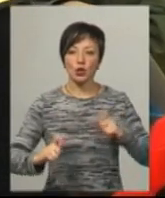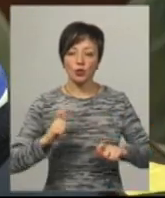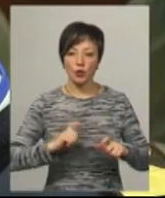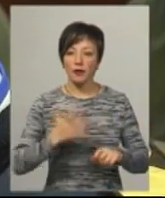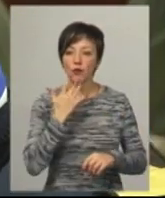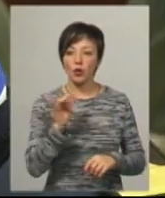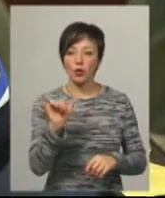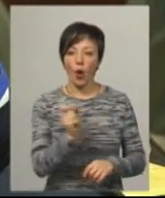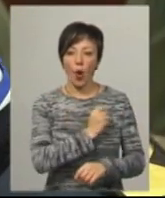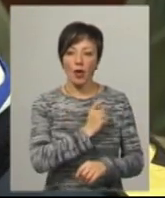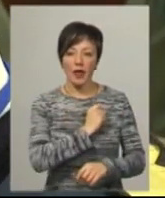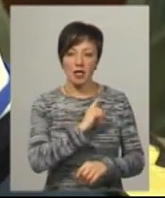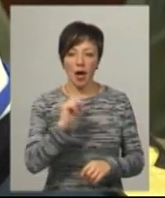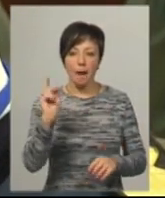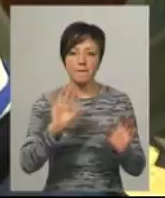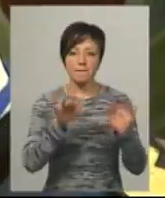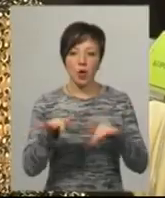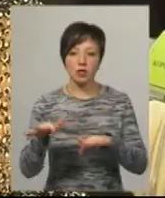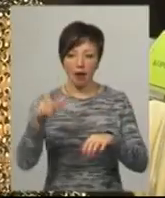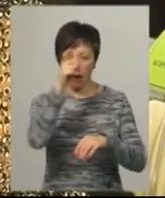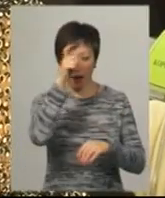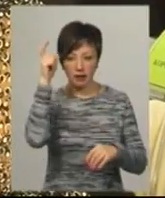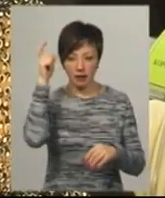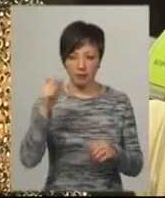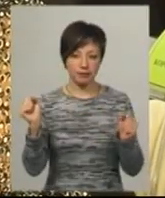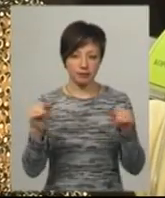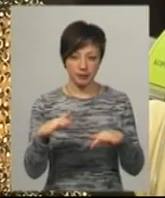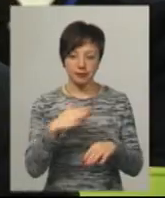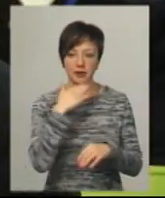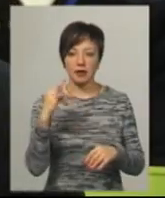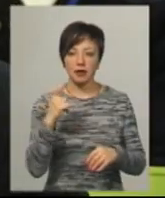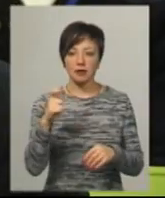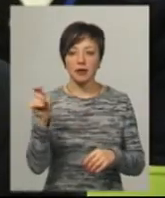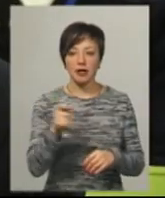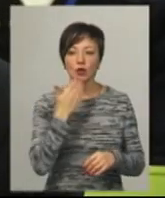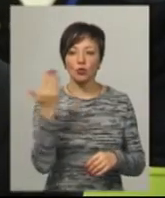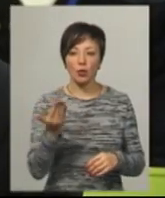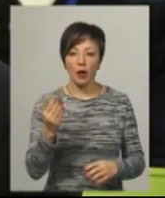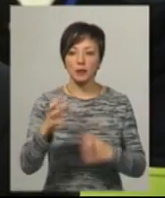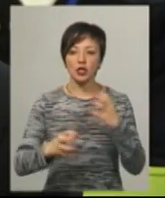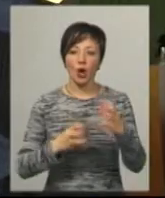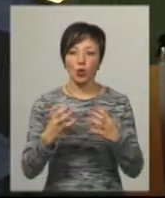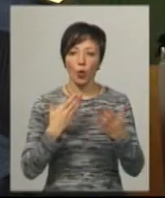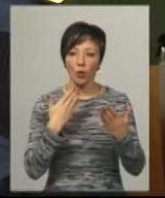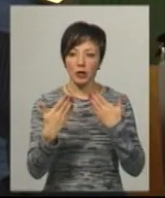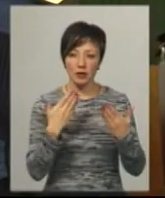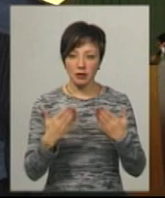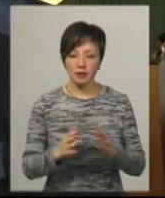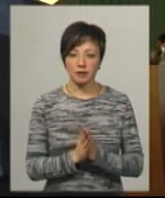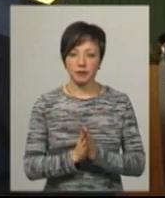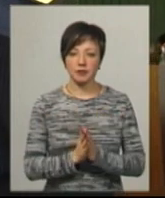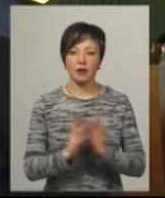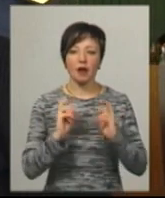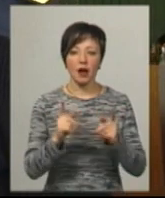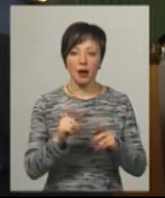університету Одеська морська академія на подібному зібранні не вперше. Цього разу приїхав із доповіддю про міжнародну комунікацію. Як поградічники,